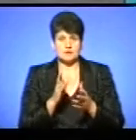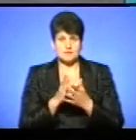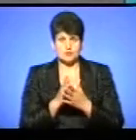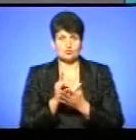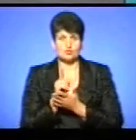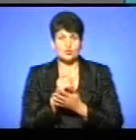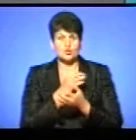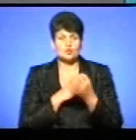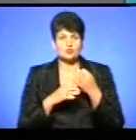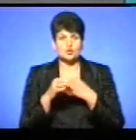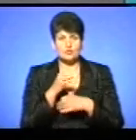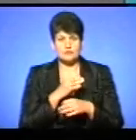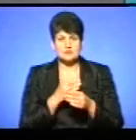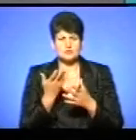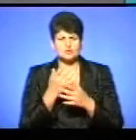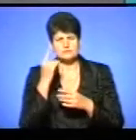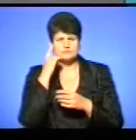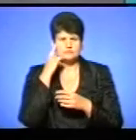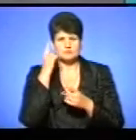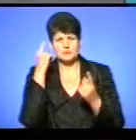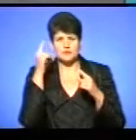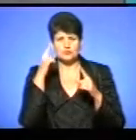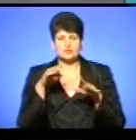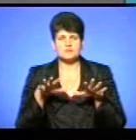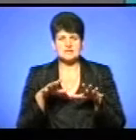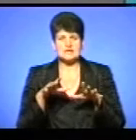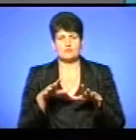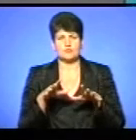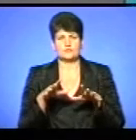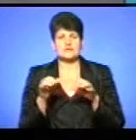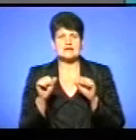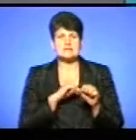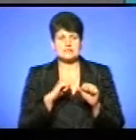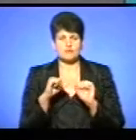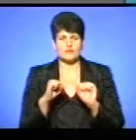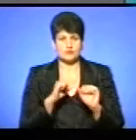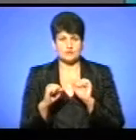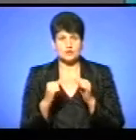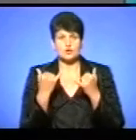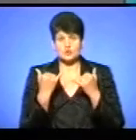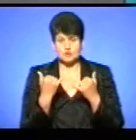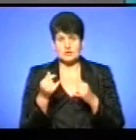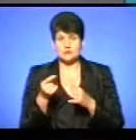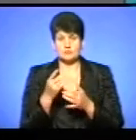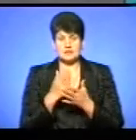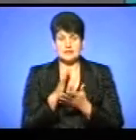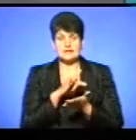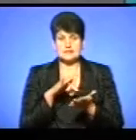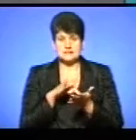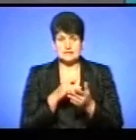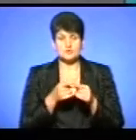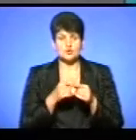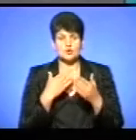консультуватися з вами, якщо їм щось паде на думку щодо місцевого самоврядування вдосконалити. Ну, власне, сьогодні саме Тернопіль став центром такого